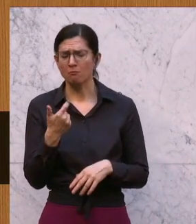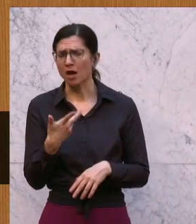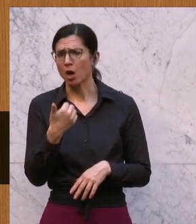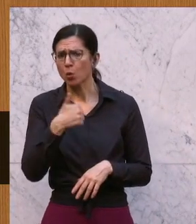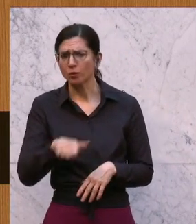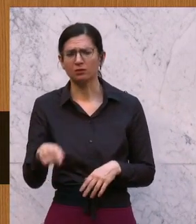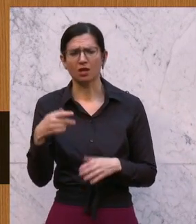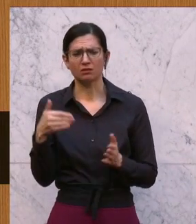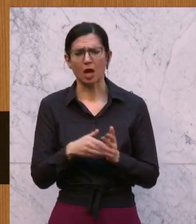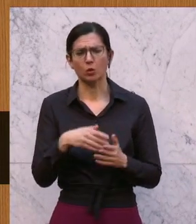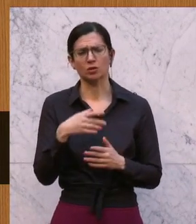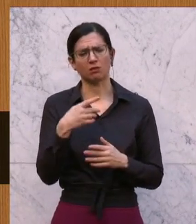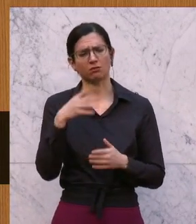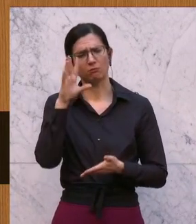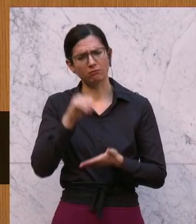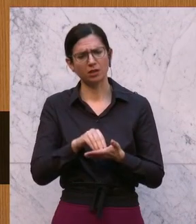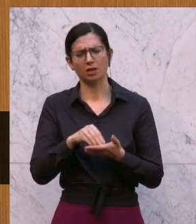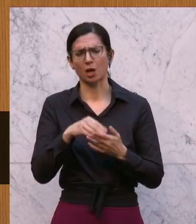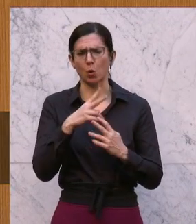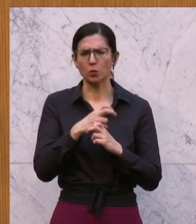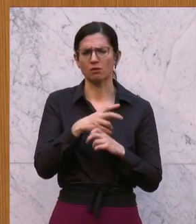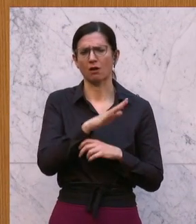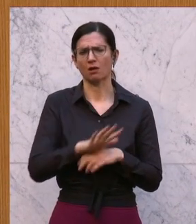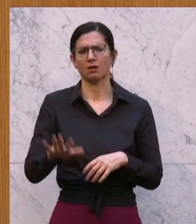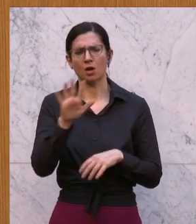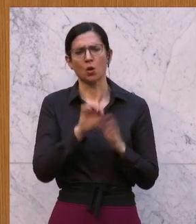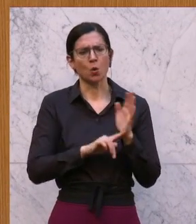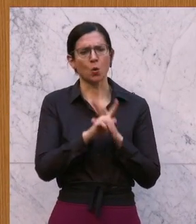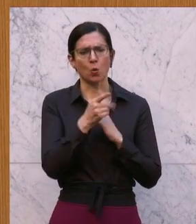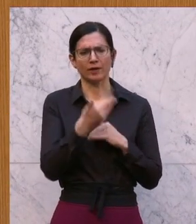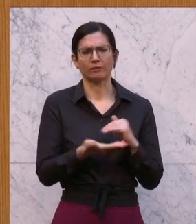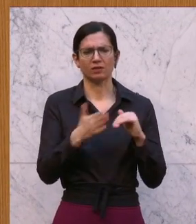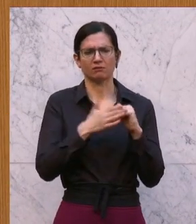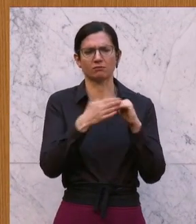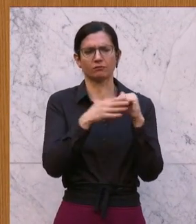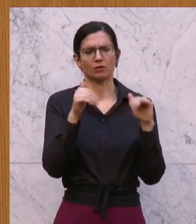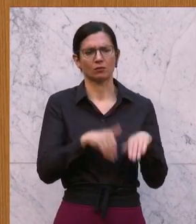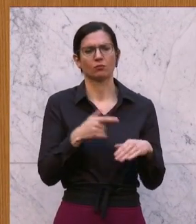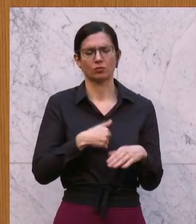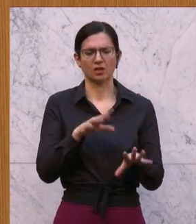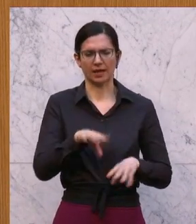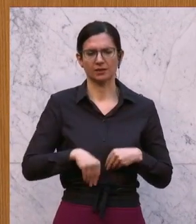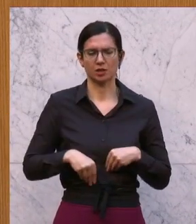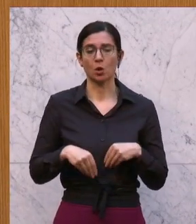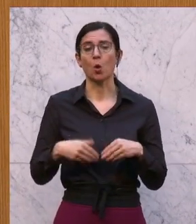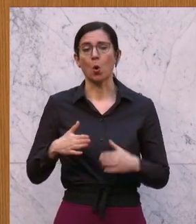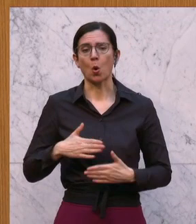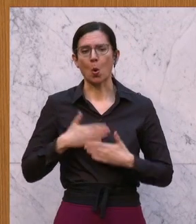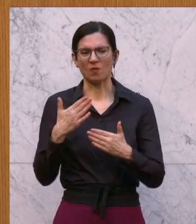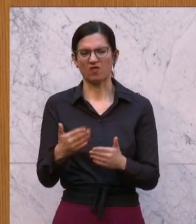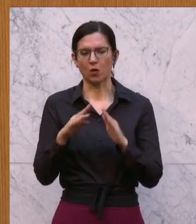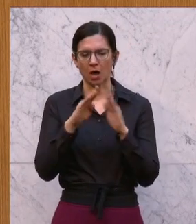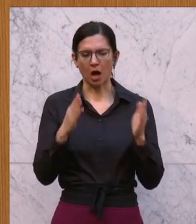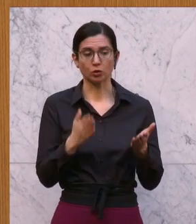allen Bundesländern, für wahnsinnig hohe Mieterhöhungen den Kopf hinhalten müssen, obwohl die Häuser schon lange